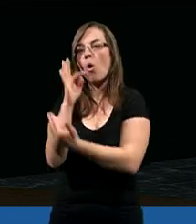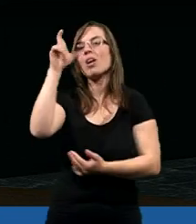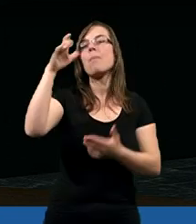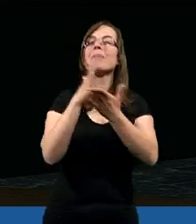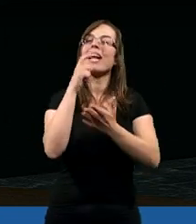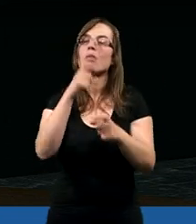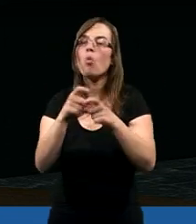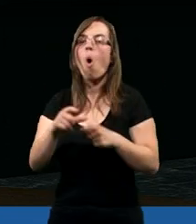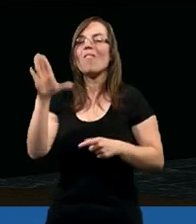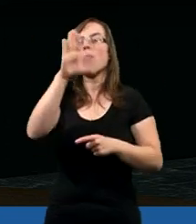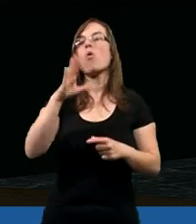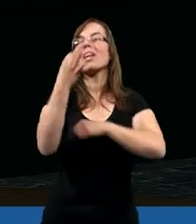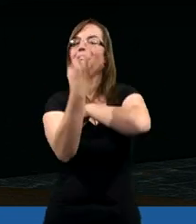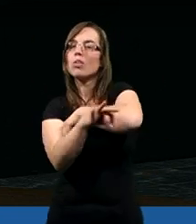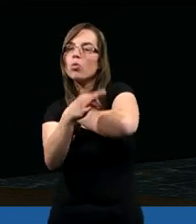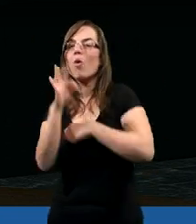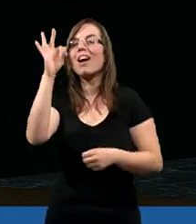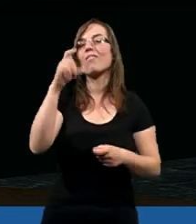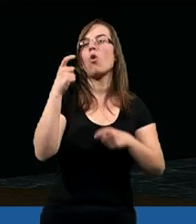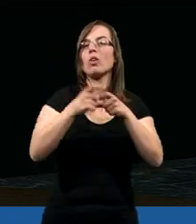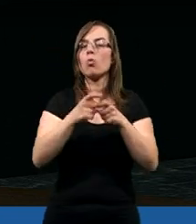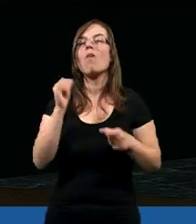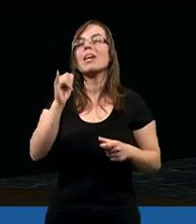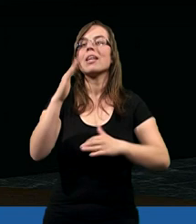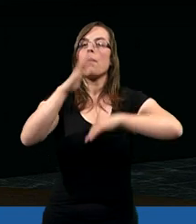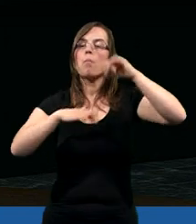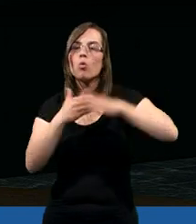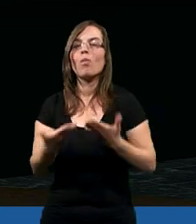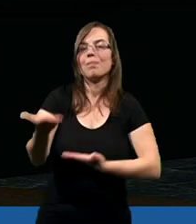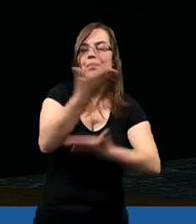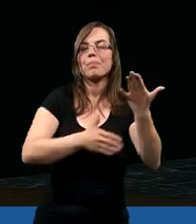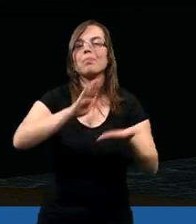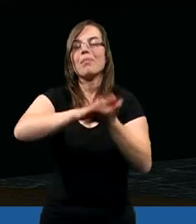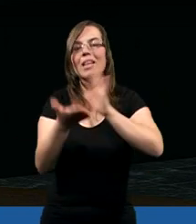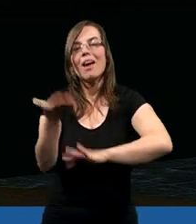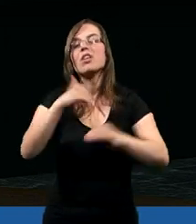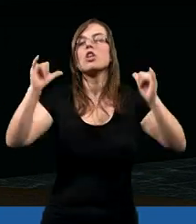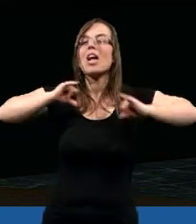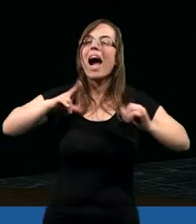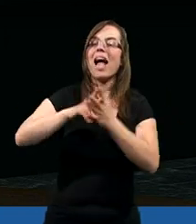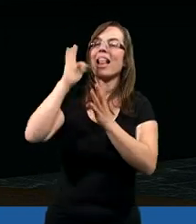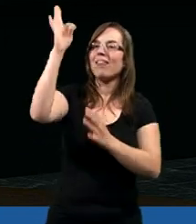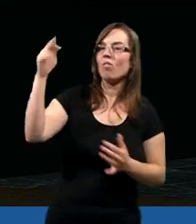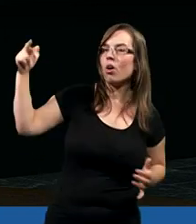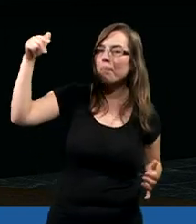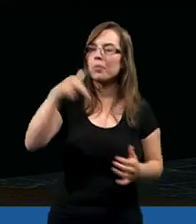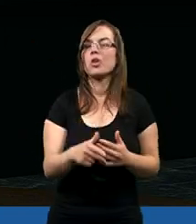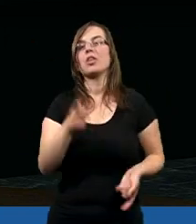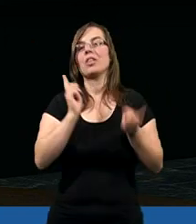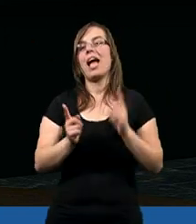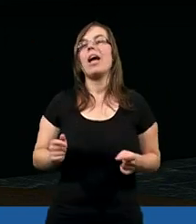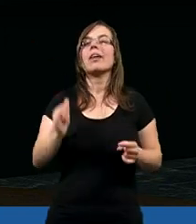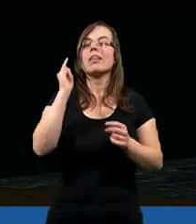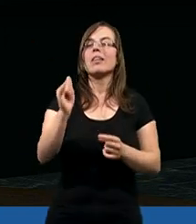Ciebie poprzez Słowo Boże, studiować je i jednocześnie budować się i czekać na Twoje rychłe przyjście, Panie Jezu,